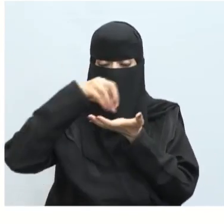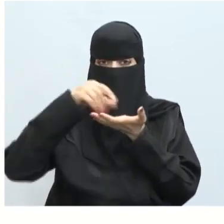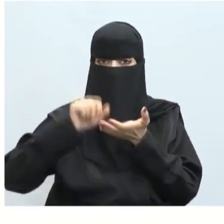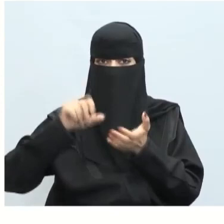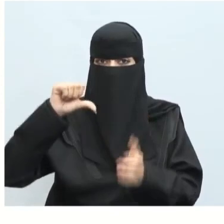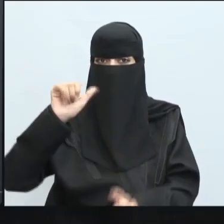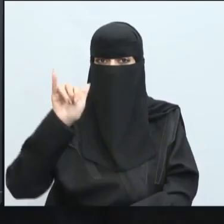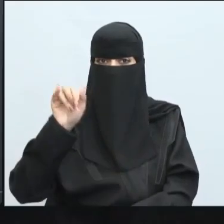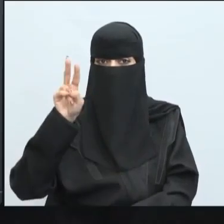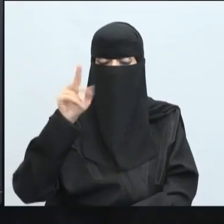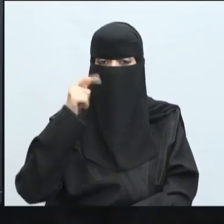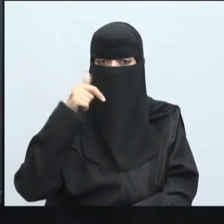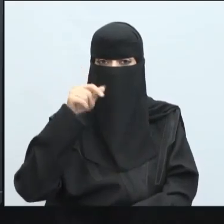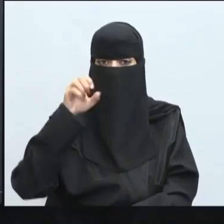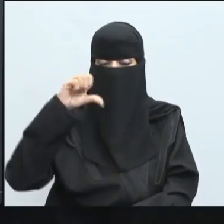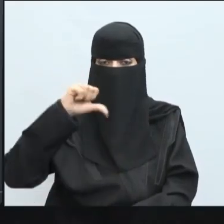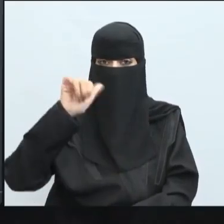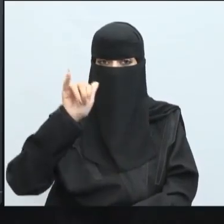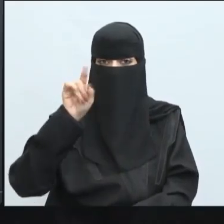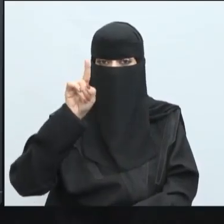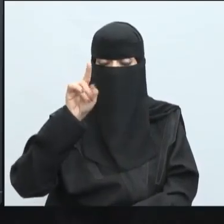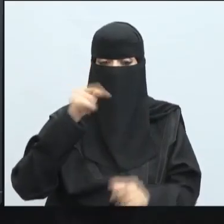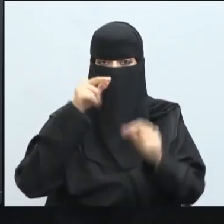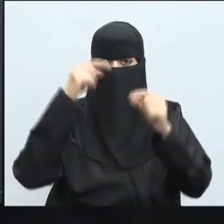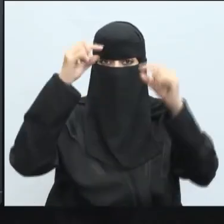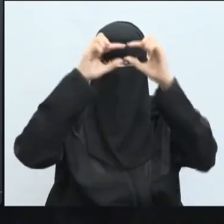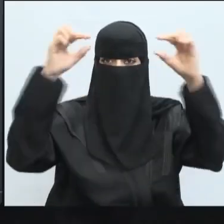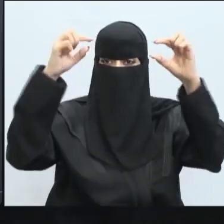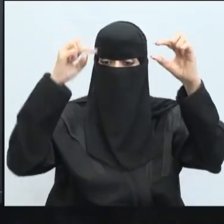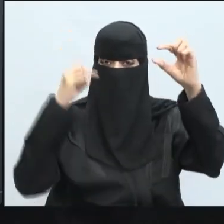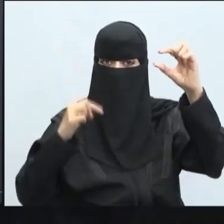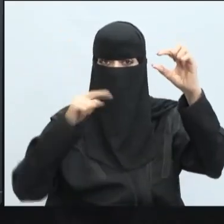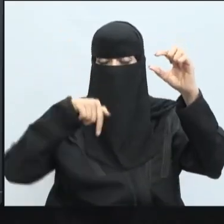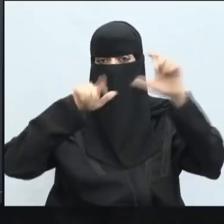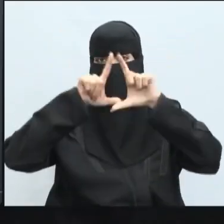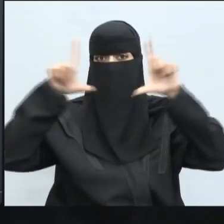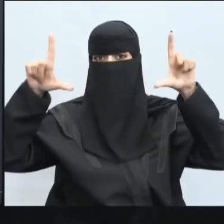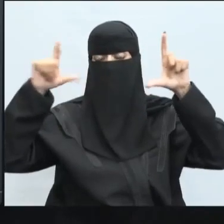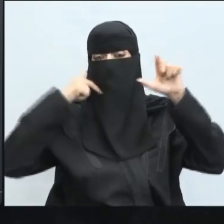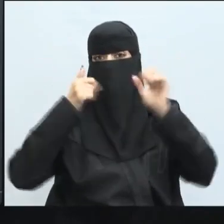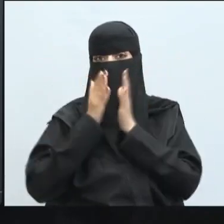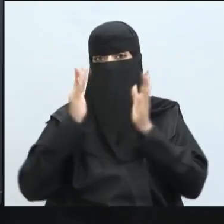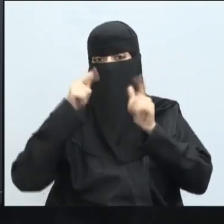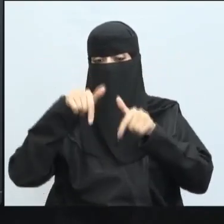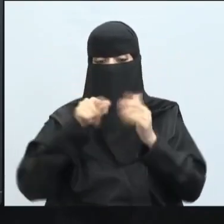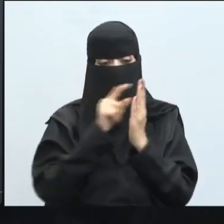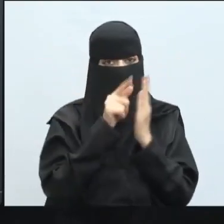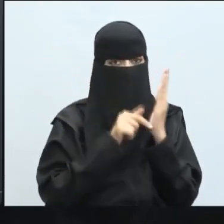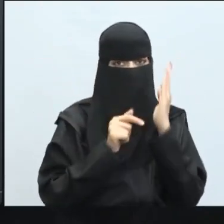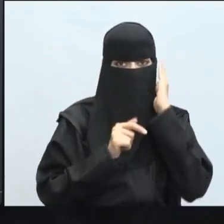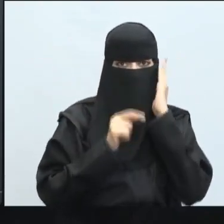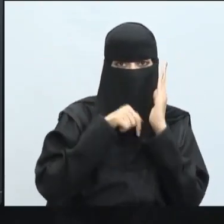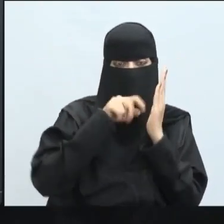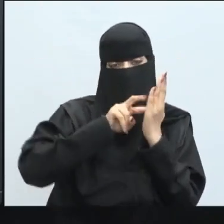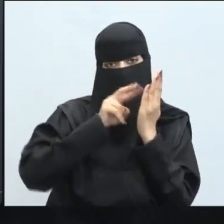صالح لمواقع الوب نظرا لأن الشاشة كبيرة ولكن في الهاتف المحمول مجرد النقر عليها